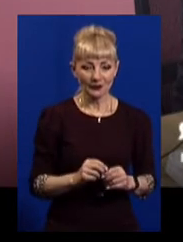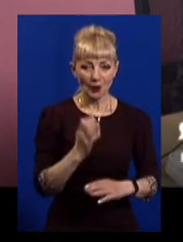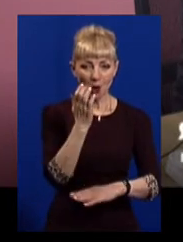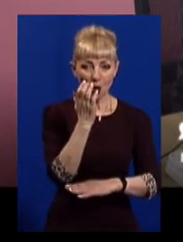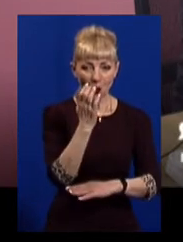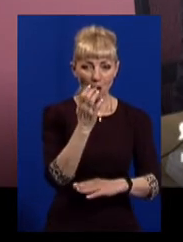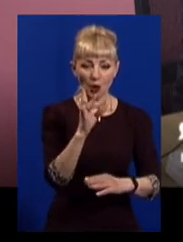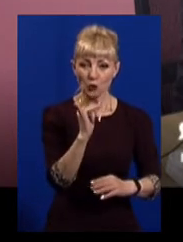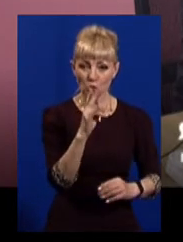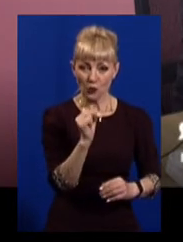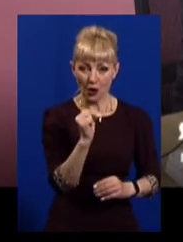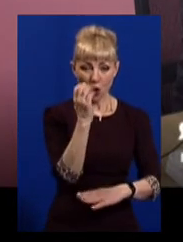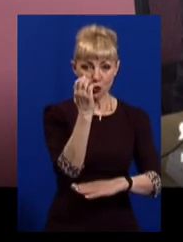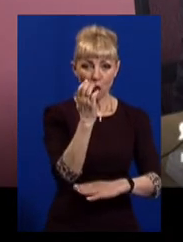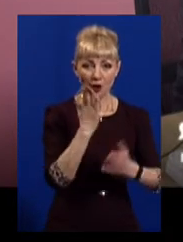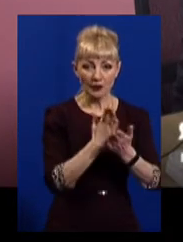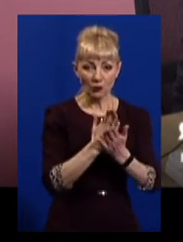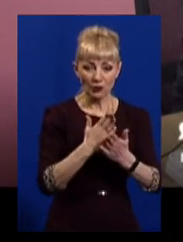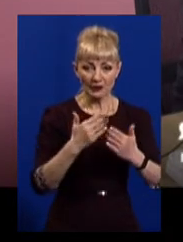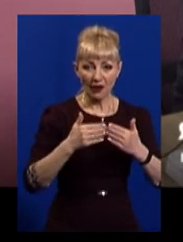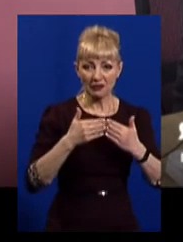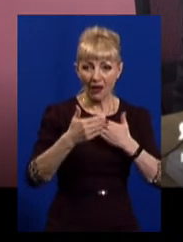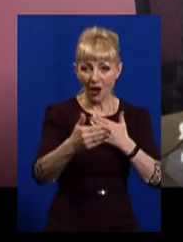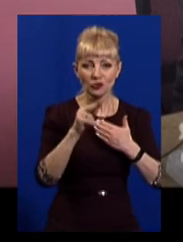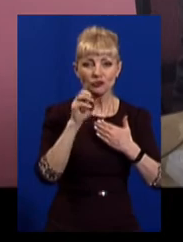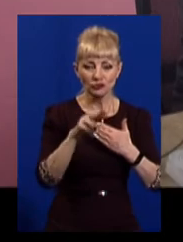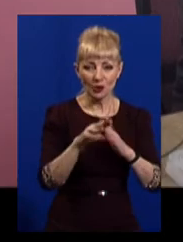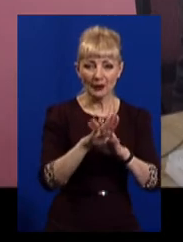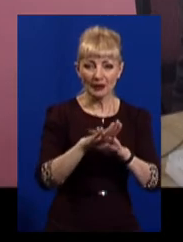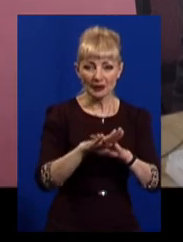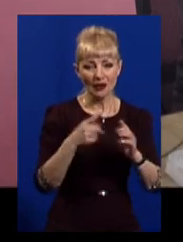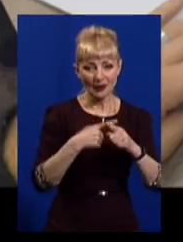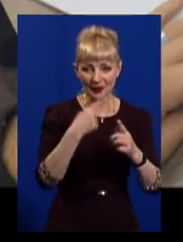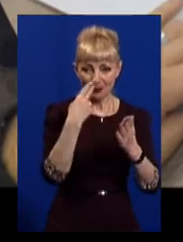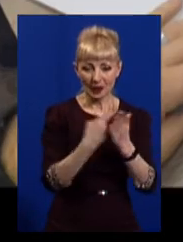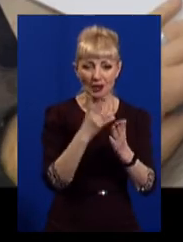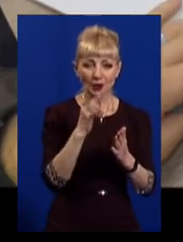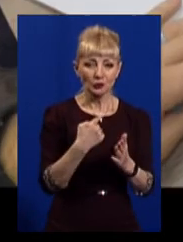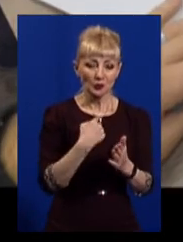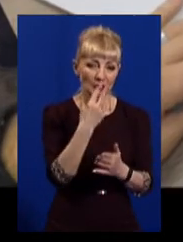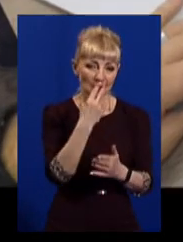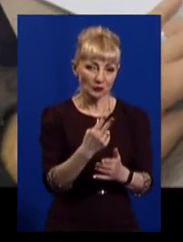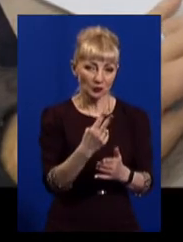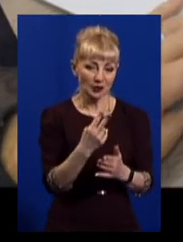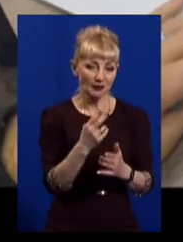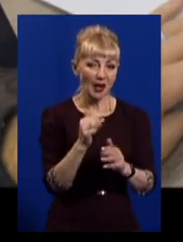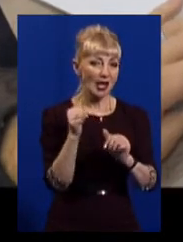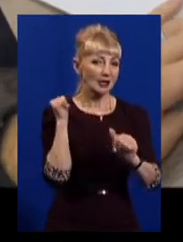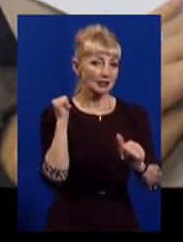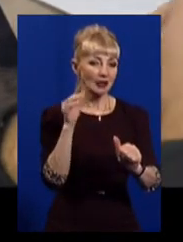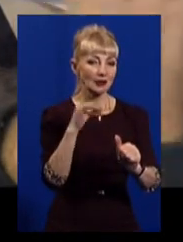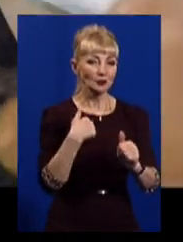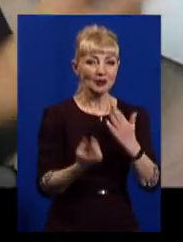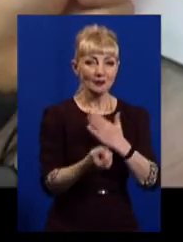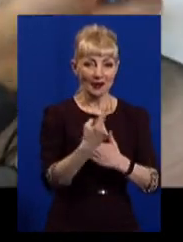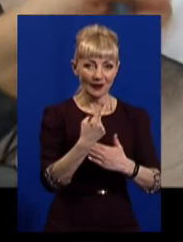Це рука, лікоть розташований далі, ніж кисть. Ось цей м'яз нам про це каже. Але ми дивимося на вигляд ззаду, і у нас вже з'являється